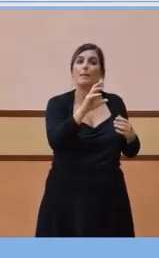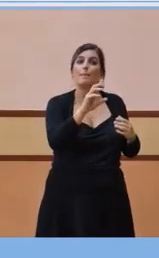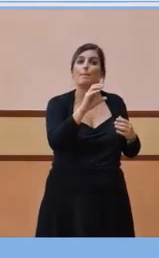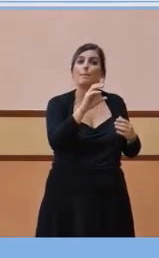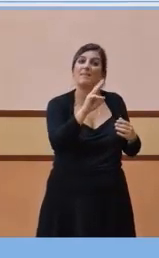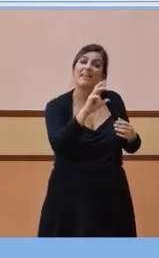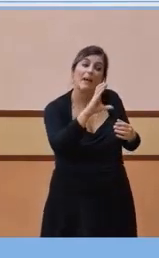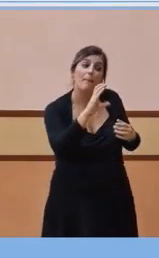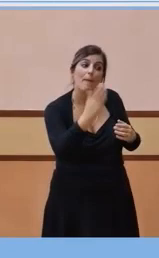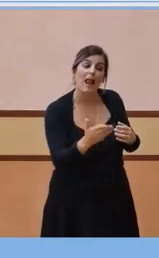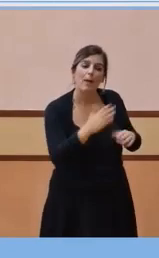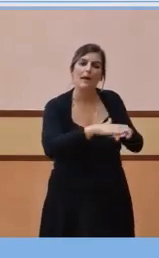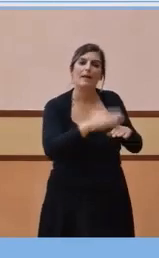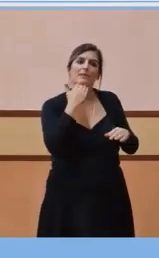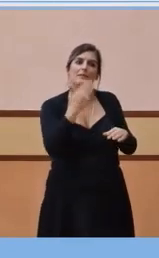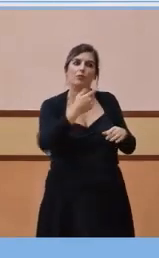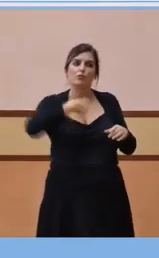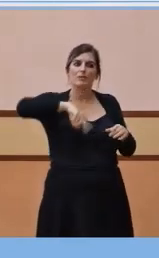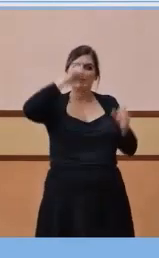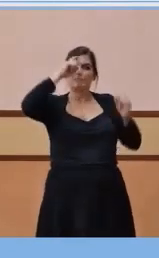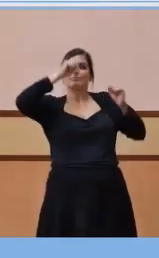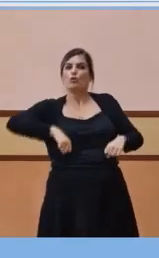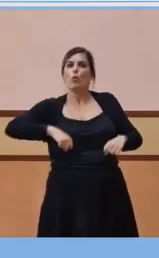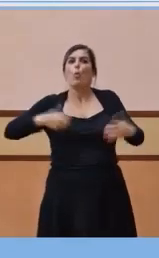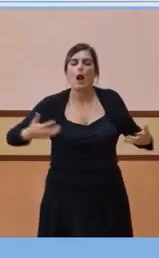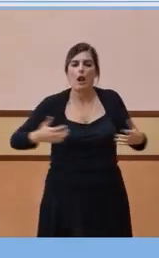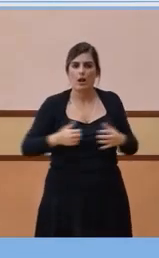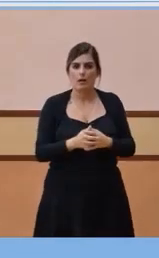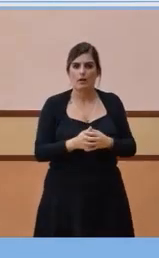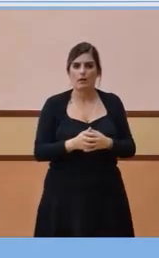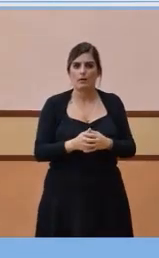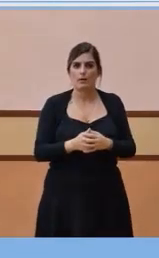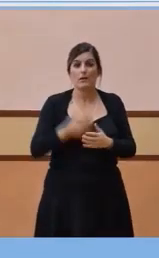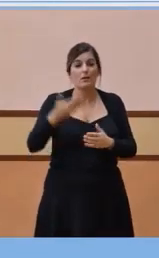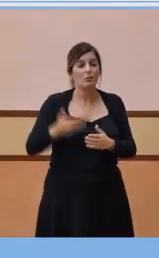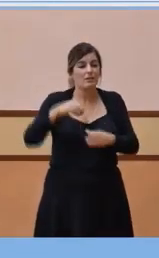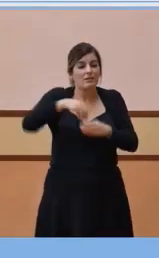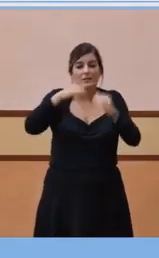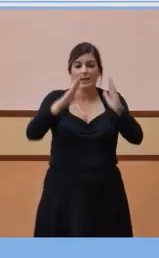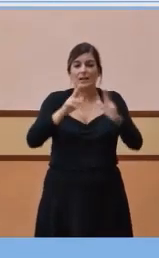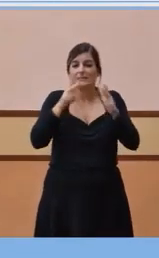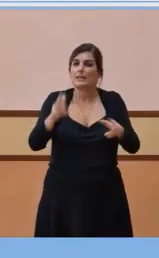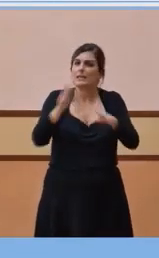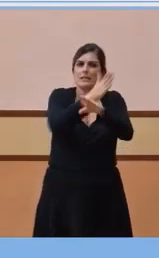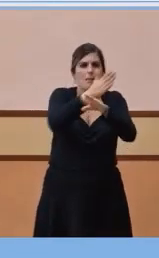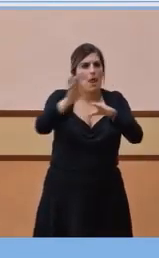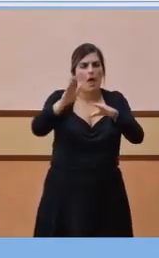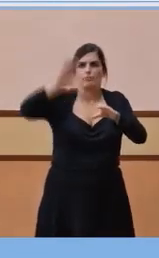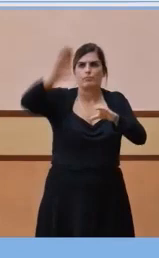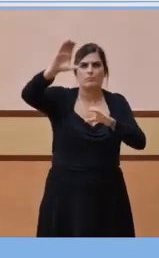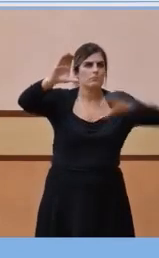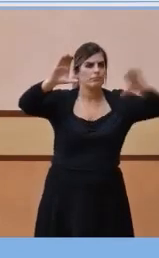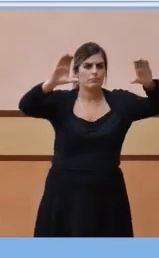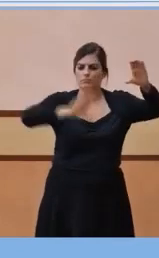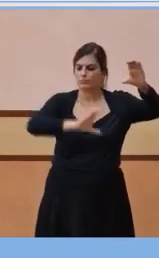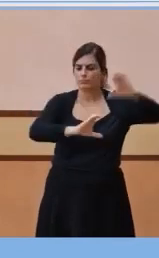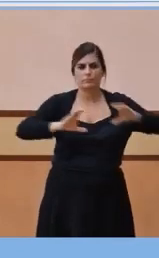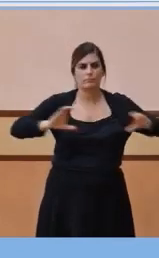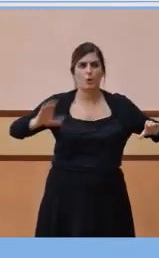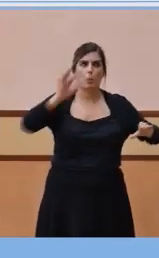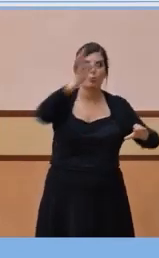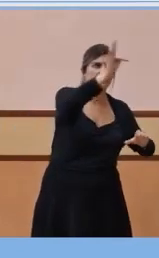quina actuació hem de fer. I l'actuació principal és la sectorització, separar bé aquelles persones que són positives de les negatives.